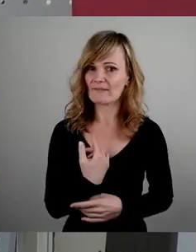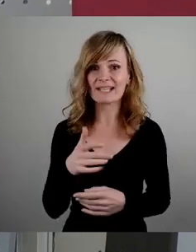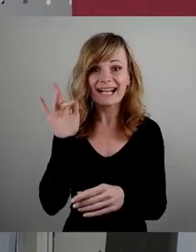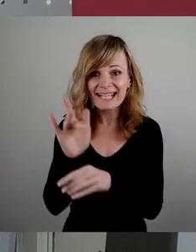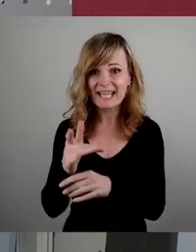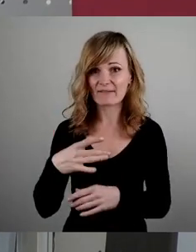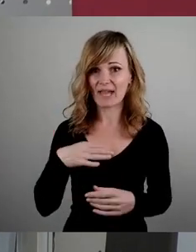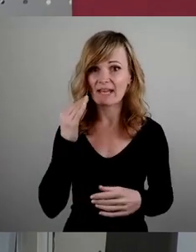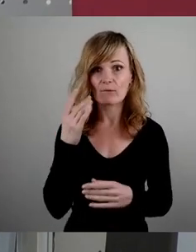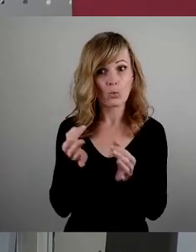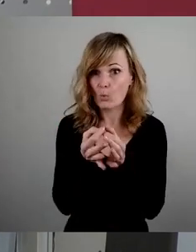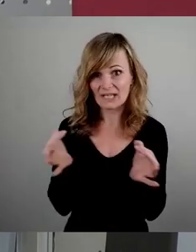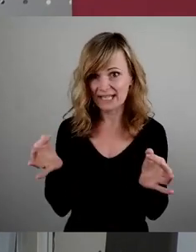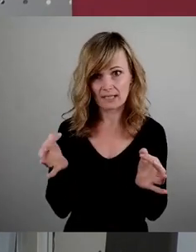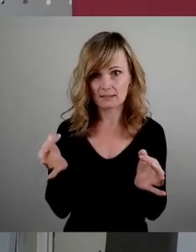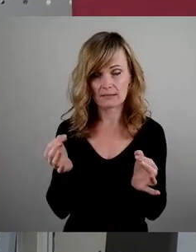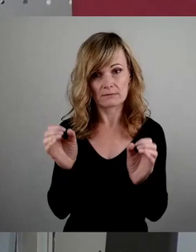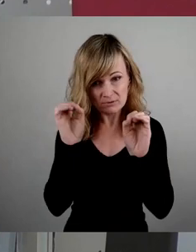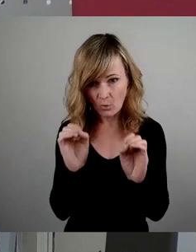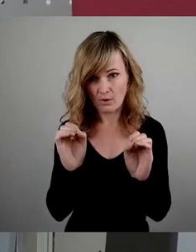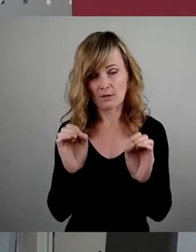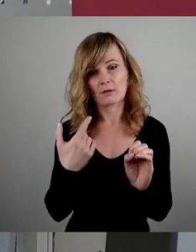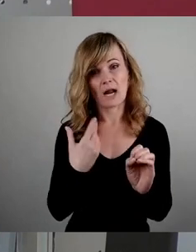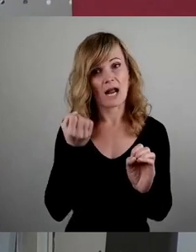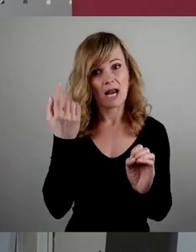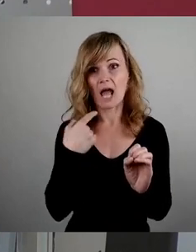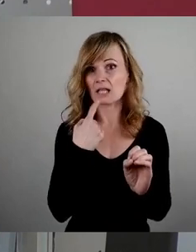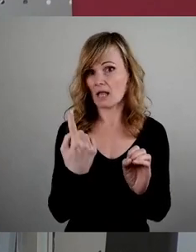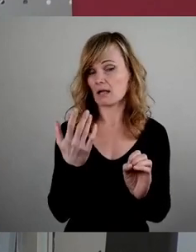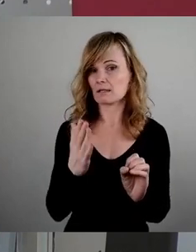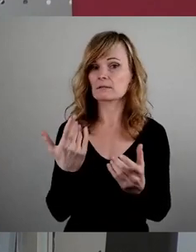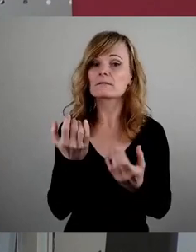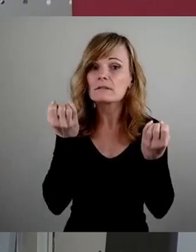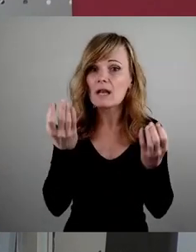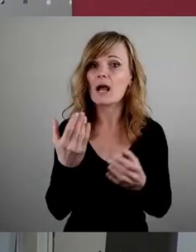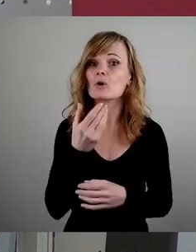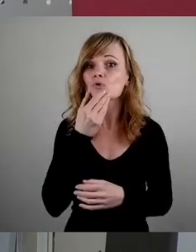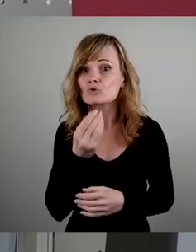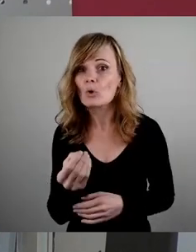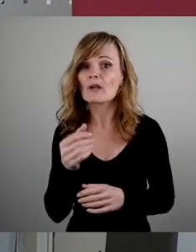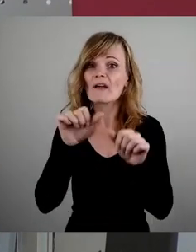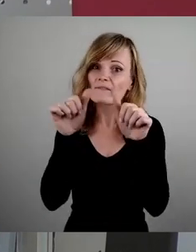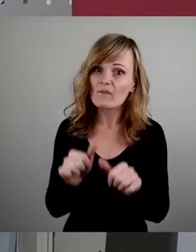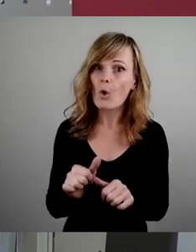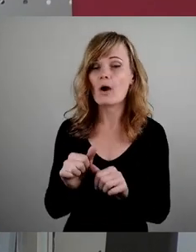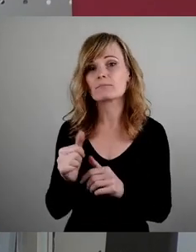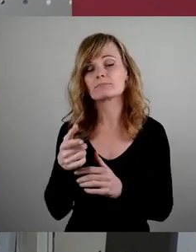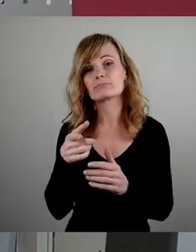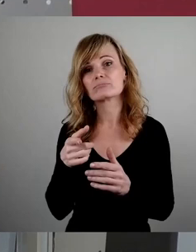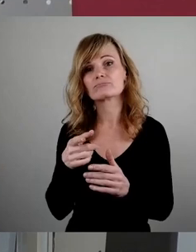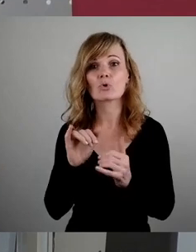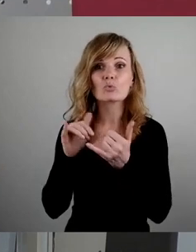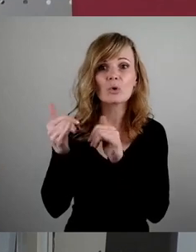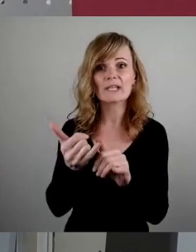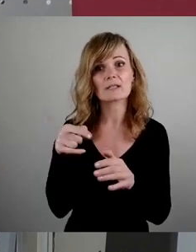auch nochmal sehr klar betonen und natürlich ist das eine schöne Unterbringungsform, insbesondere für Touristinnen und